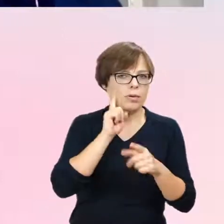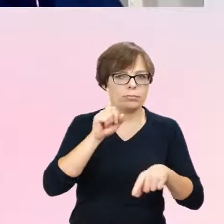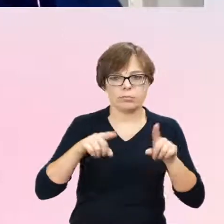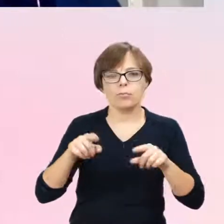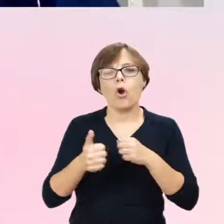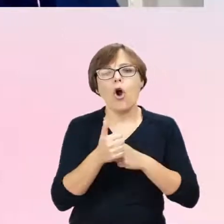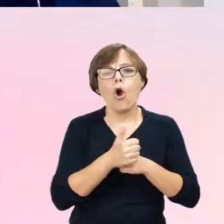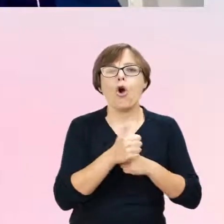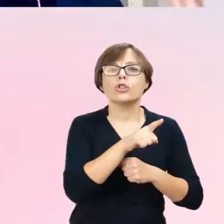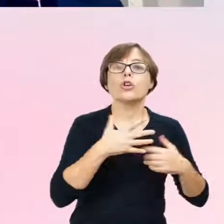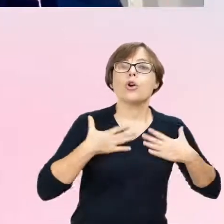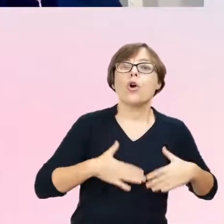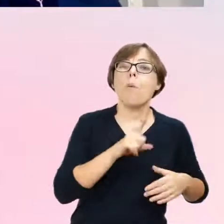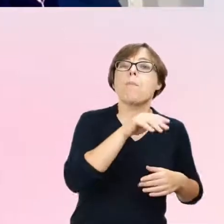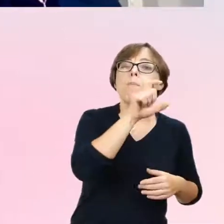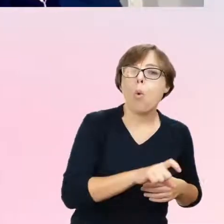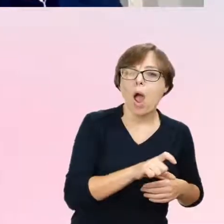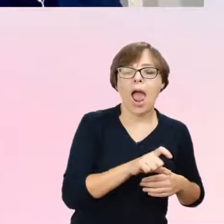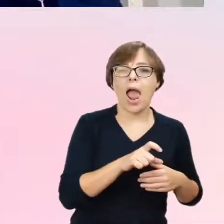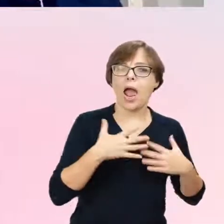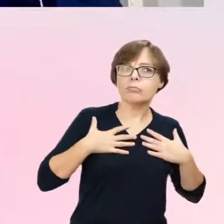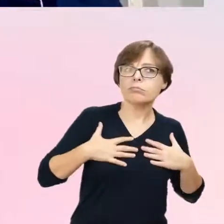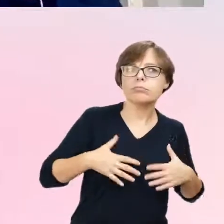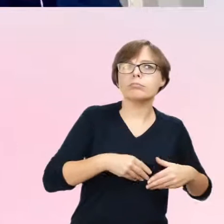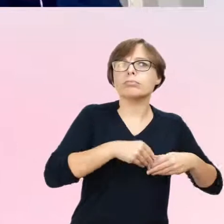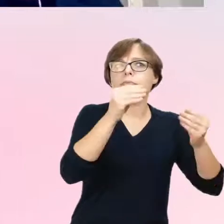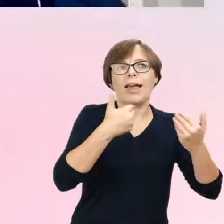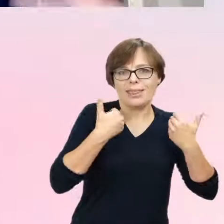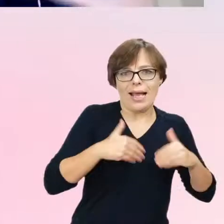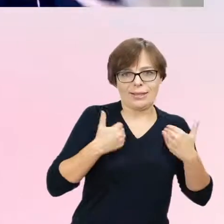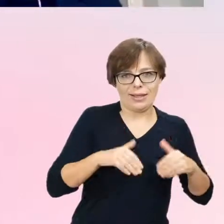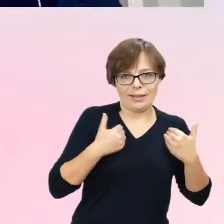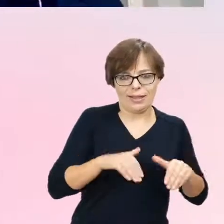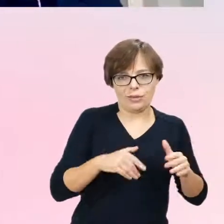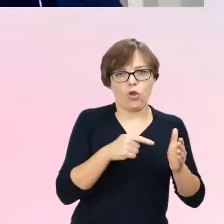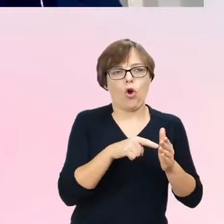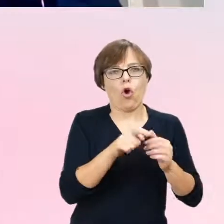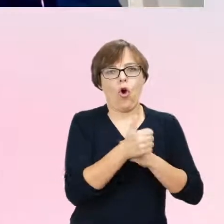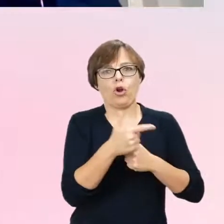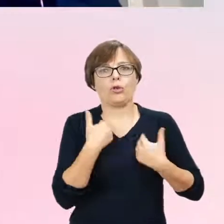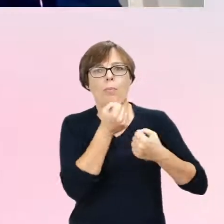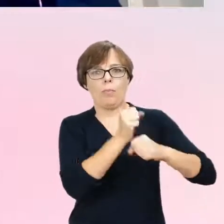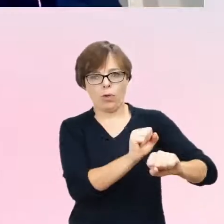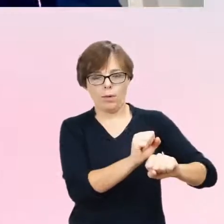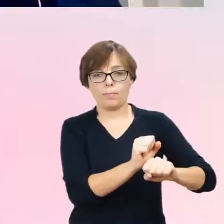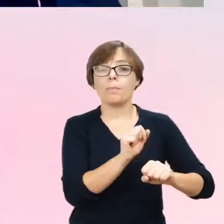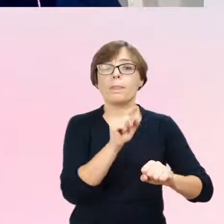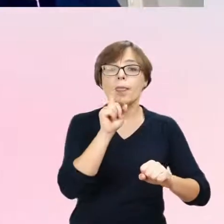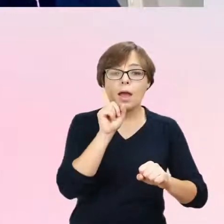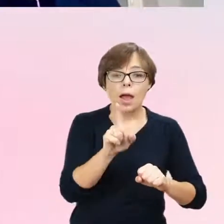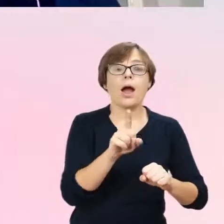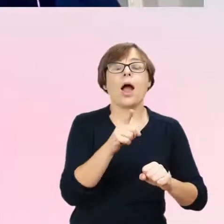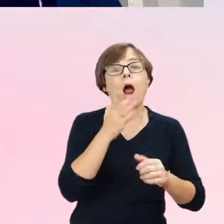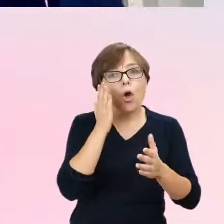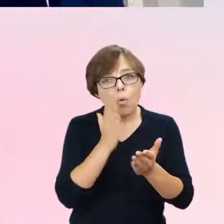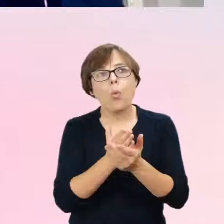płci niepożądanej, tego, żeby ona się nie rozwinęła. Ale kwestia już podjęcia interwencji feminizujących,